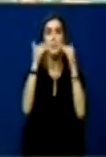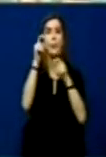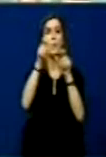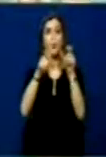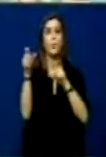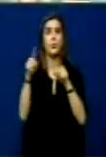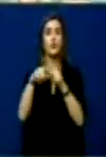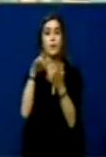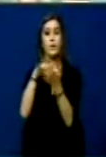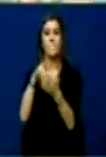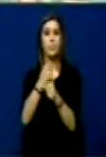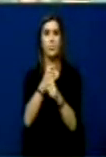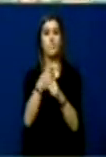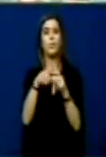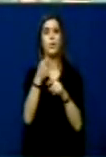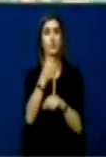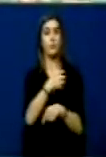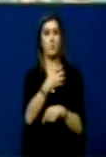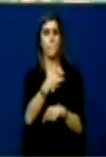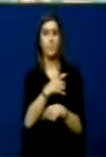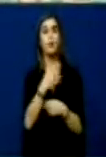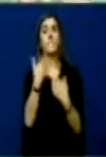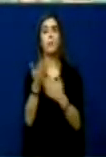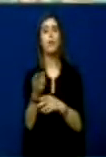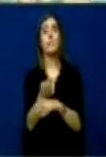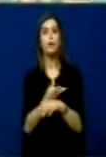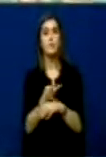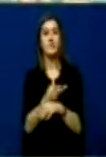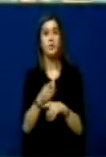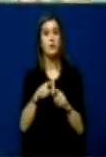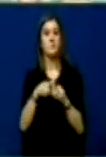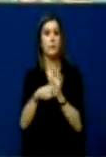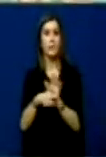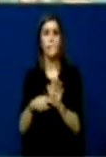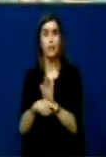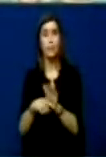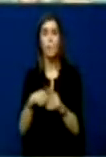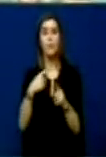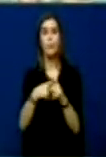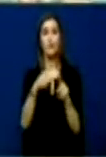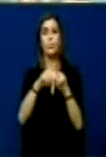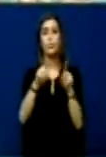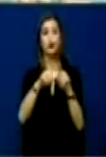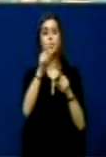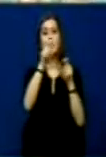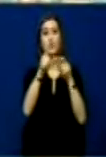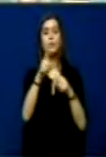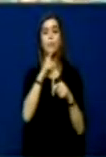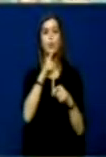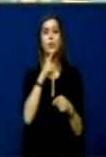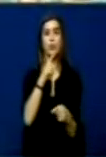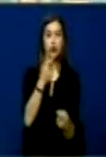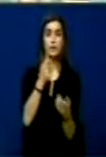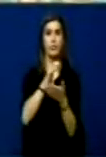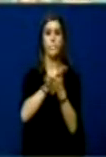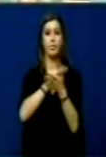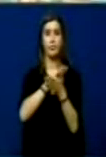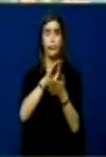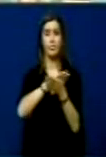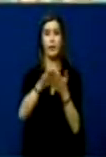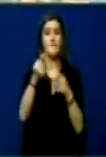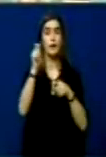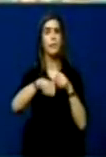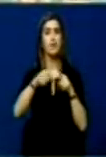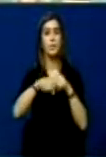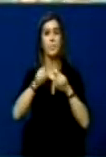pasuruar duke dëmtuar ekonomin e Kosovës, duke amnistuar edhe pasurit e atyre të palitshme. Në këtë form,